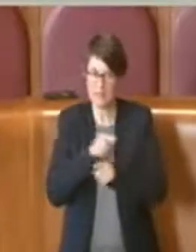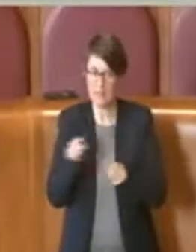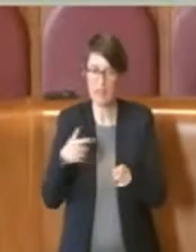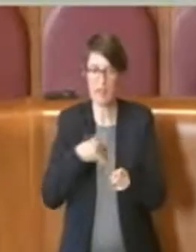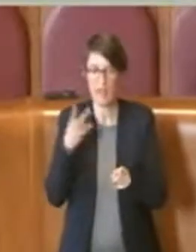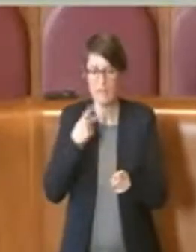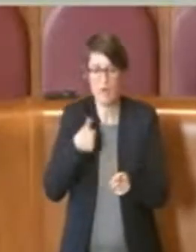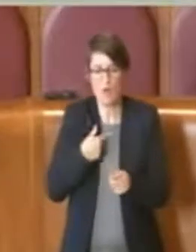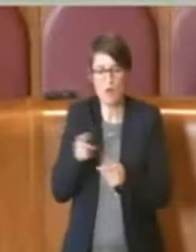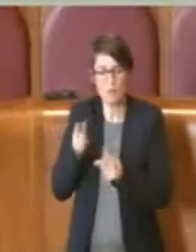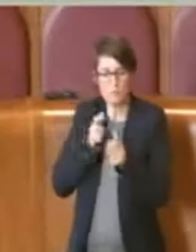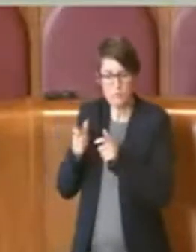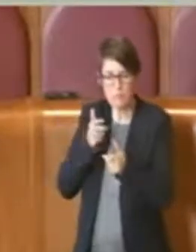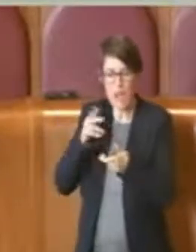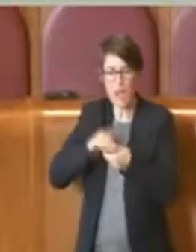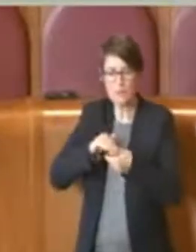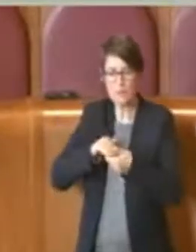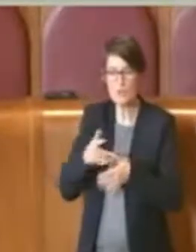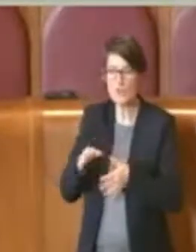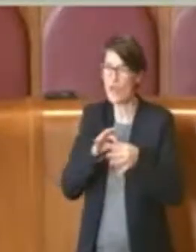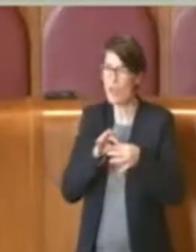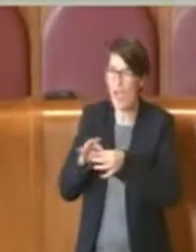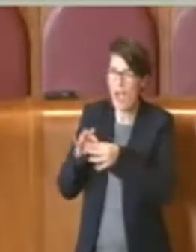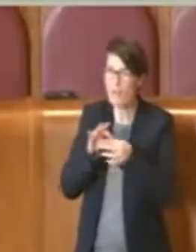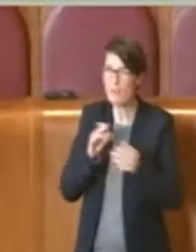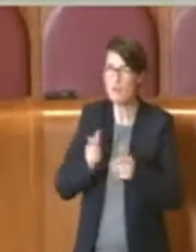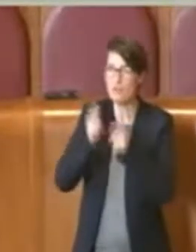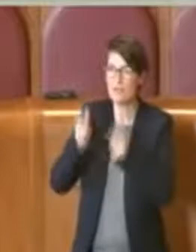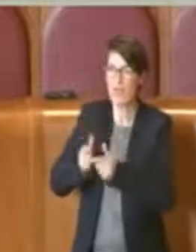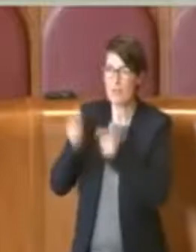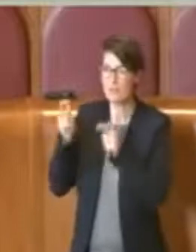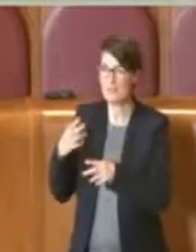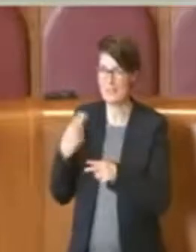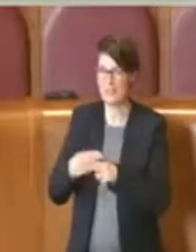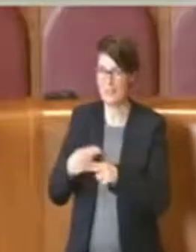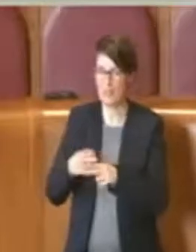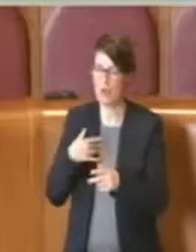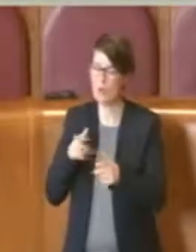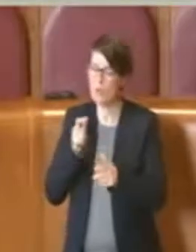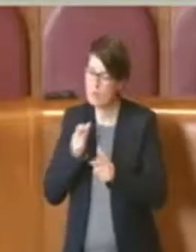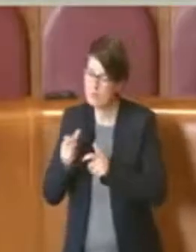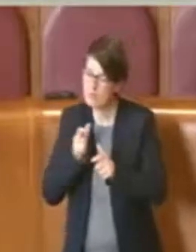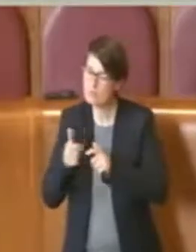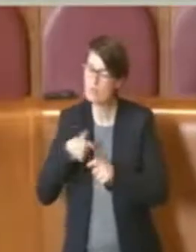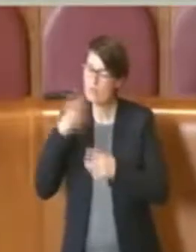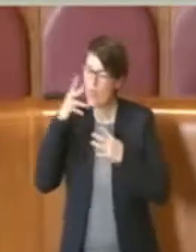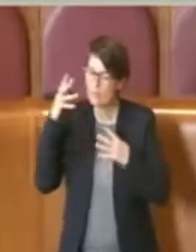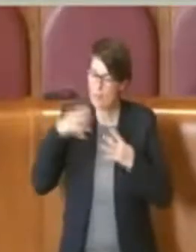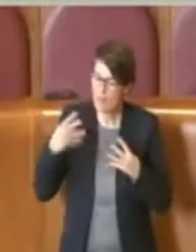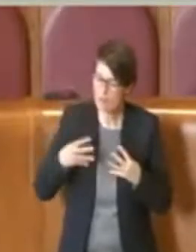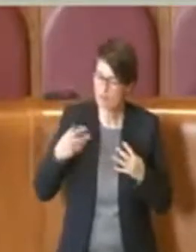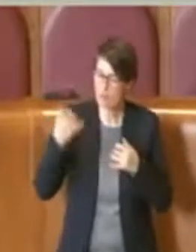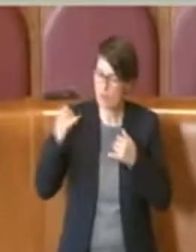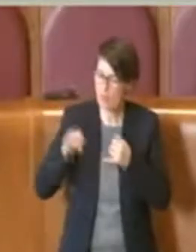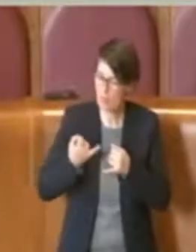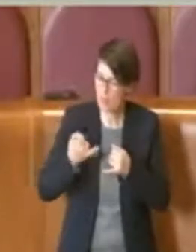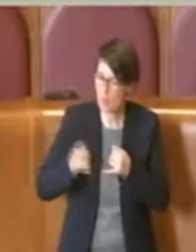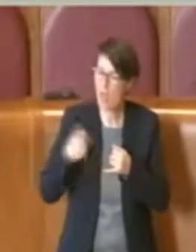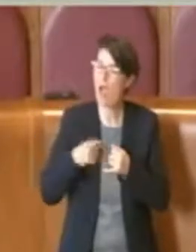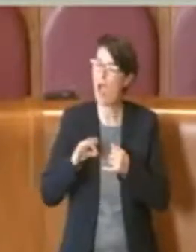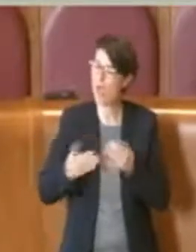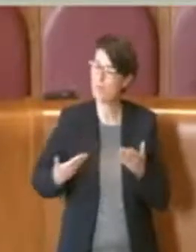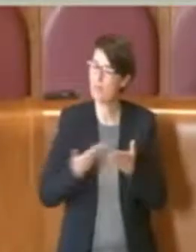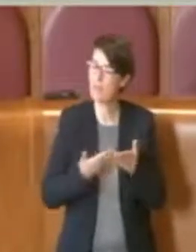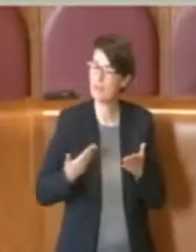Amici dei Pini di Roma e abbiamo interlocuito, parlato e ragionato nel merito del discorso e presentato diversi emendamenti su